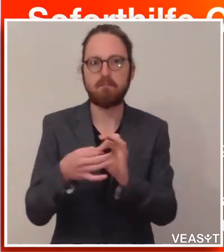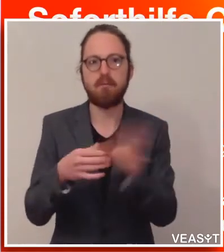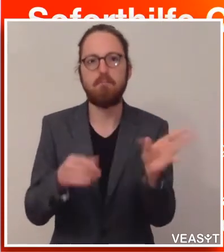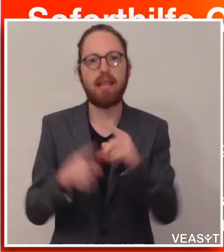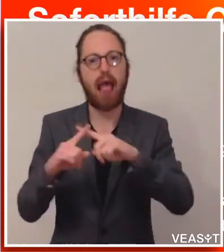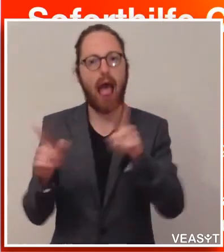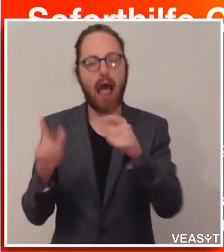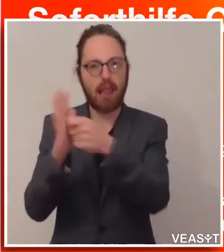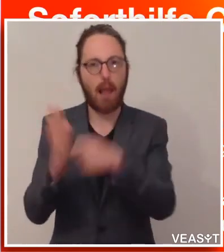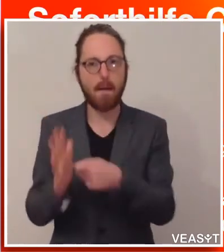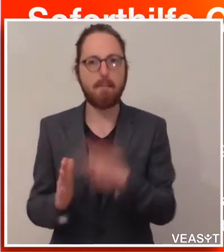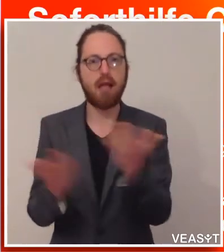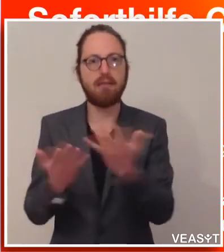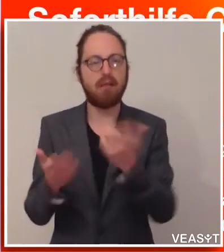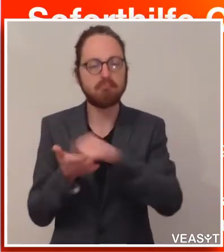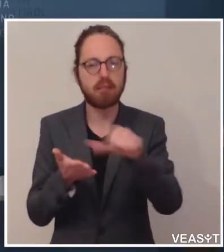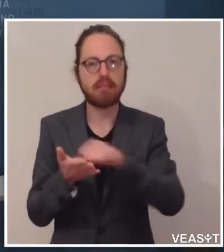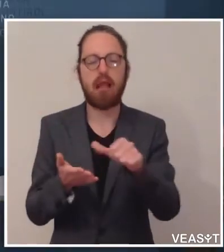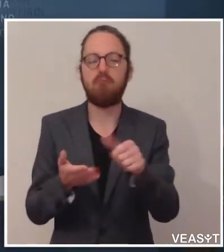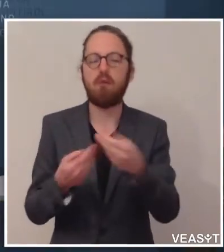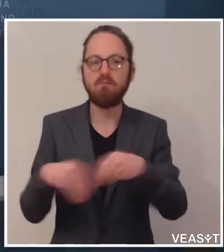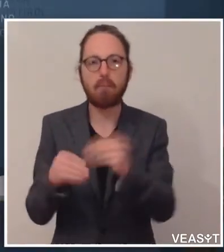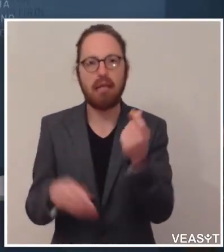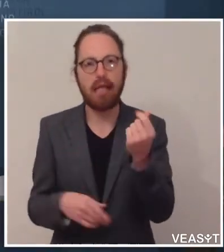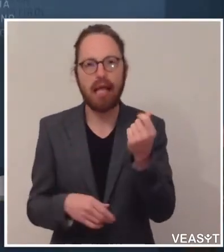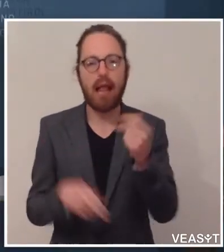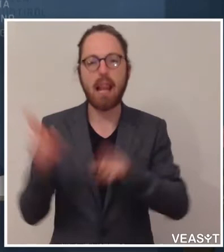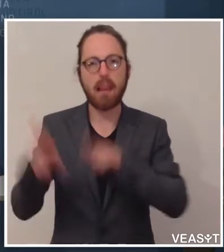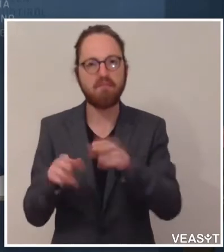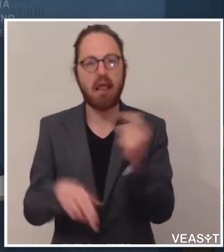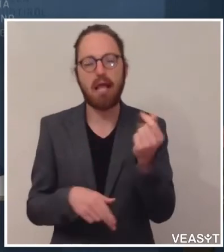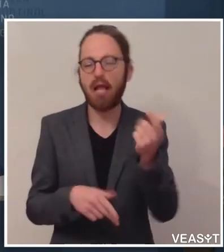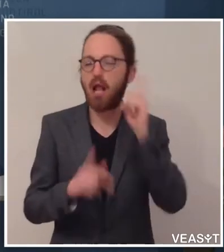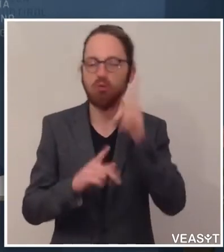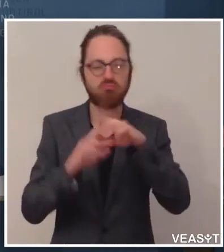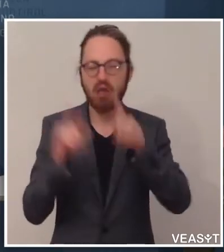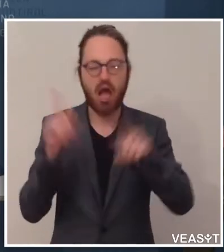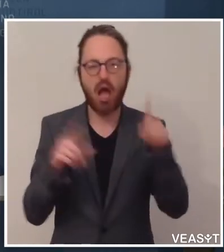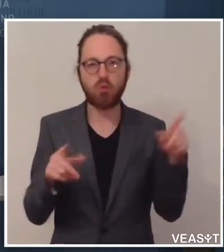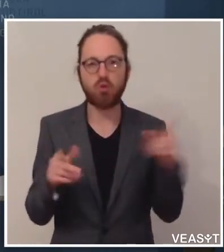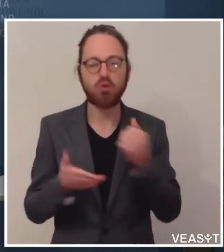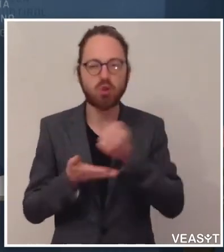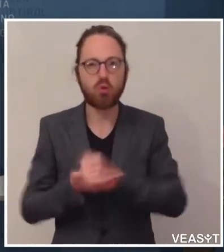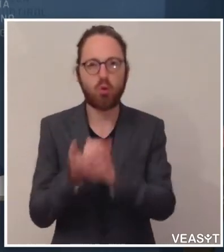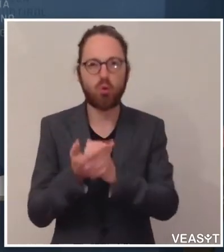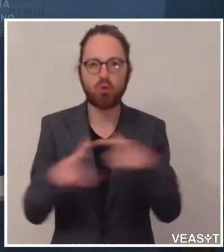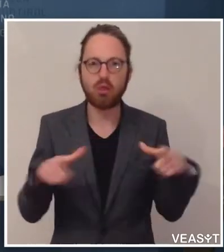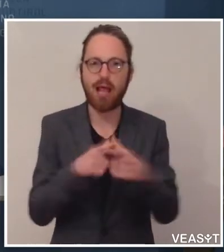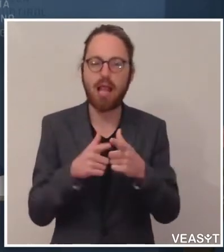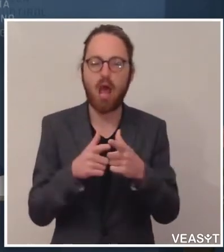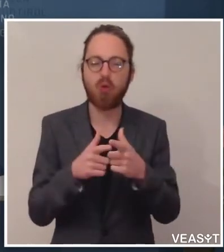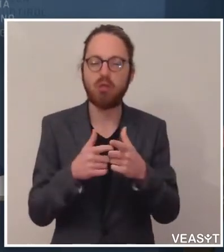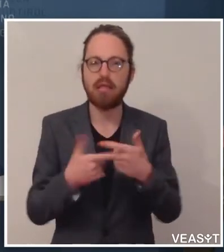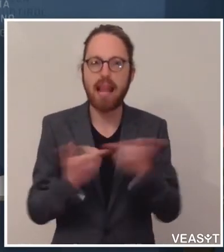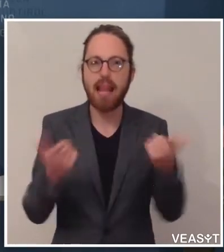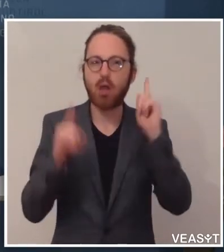Das sind Familiengelder, Pflegegelder und alle anderen Unterstützungsleistungen auf Landes und Staatsebene. Ansuchen kann man diese